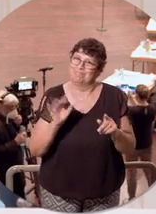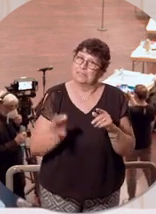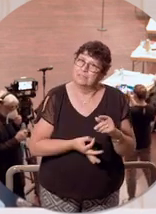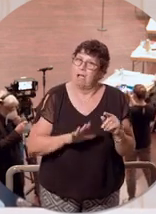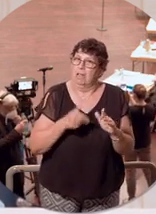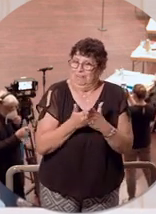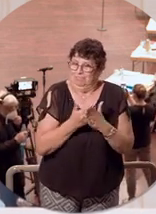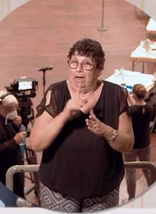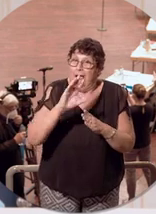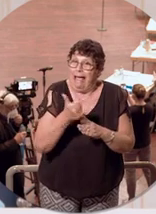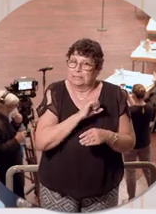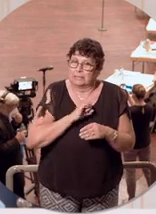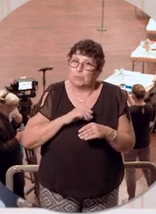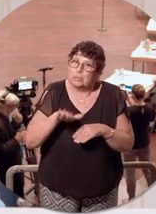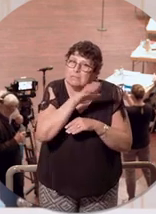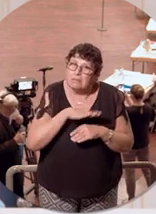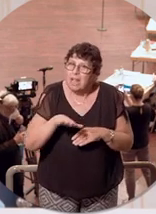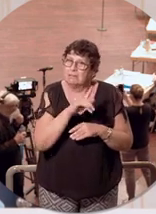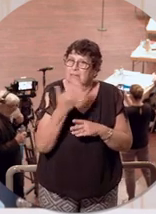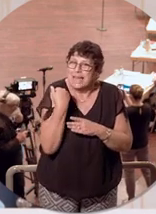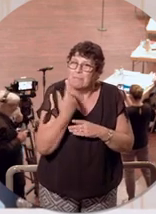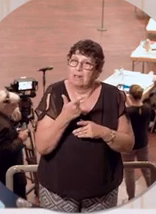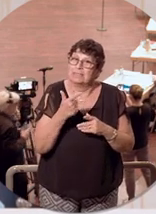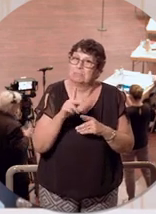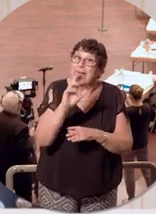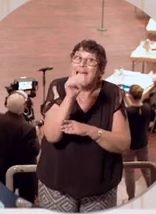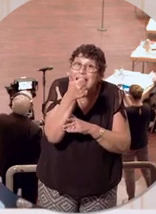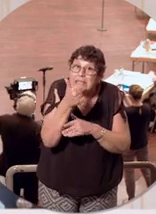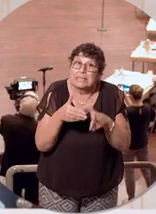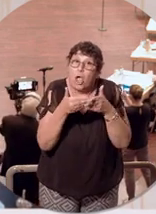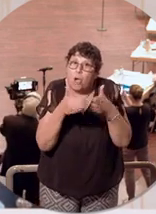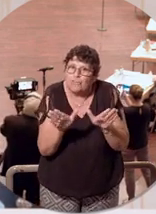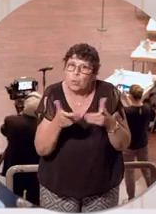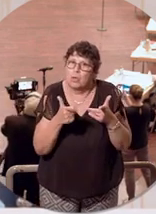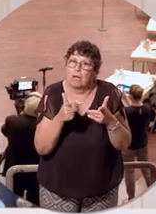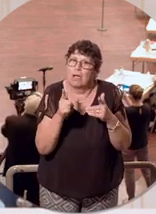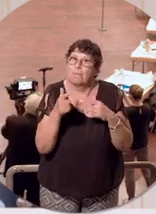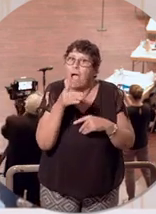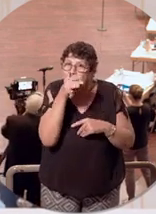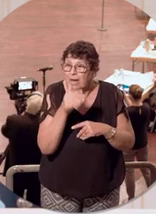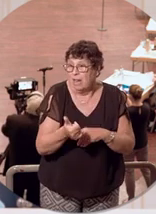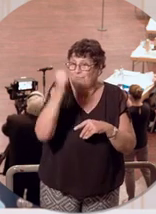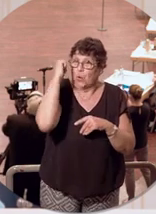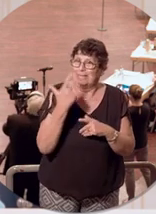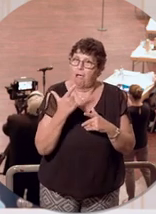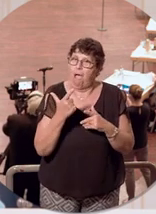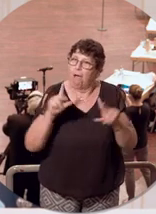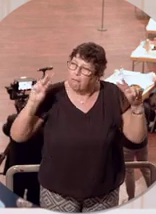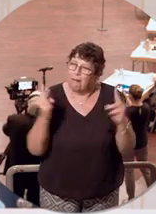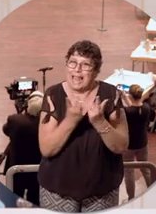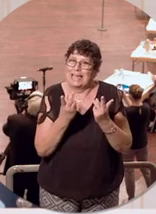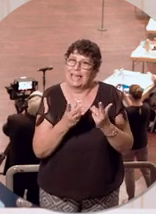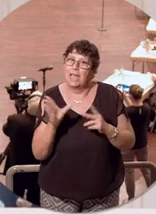ja auch das erste Bundesland damals, beim Lockdown, beim allerersten Lockdown im April des vergangenen Jahres zeitgleich